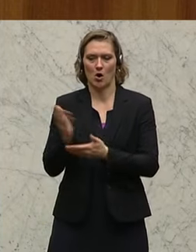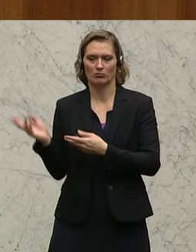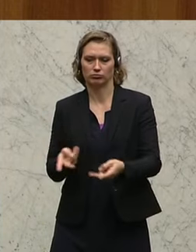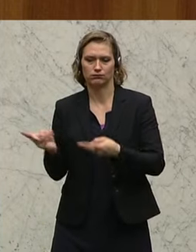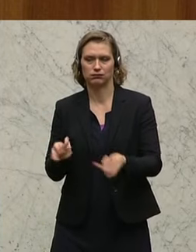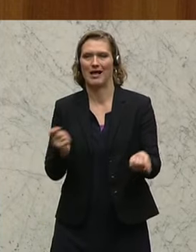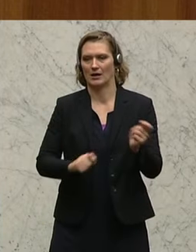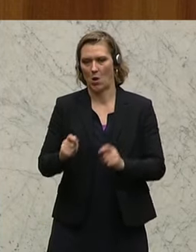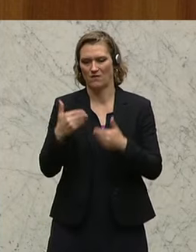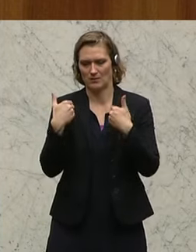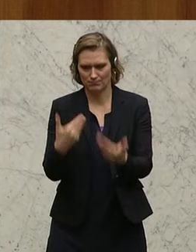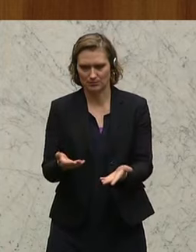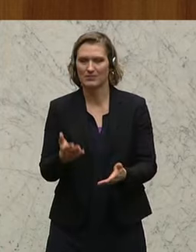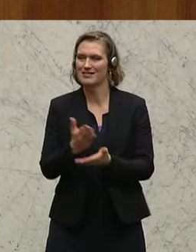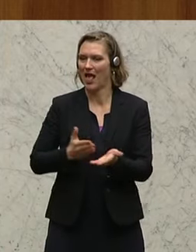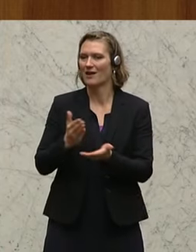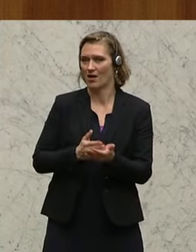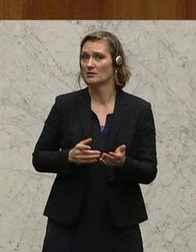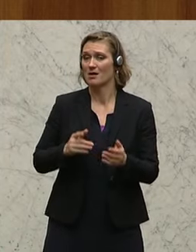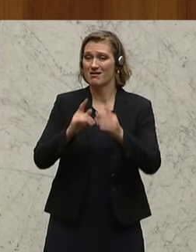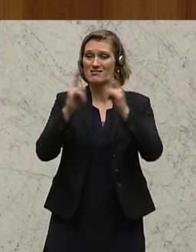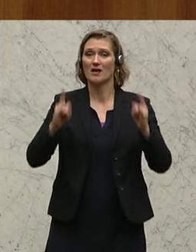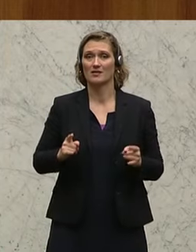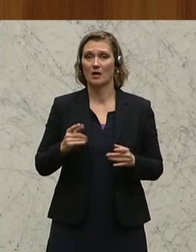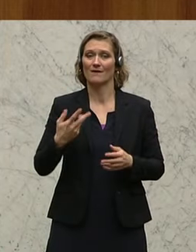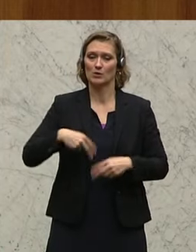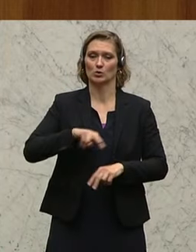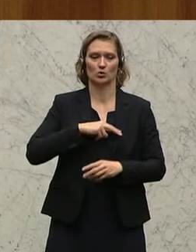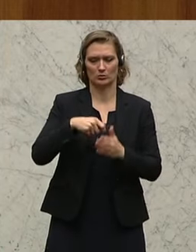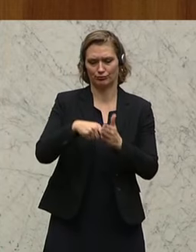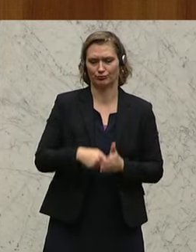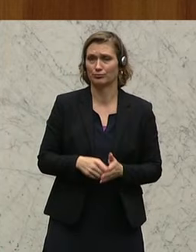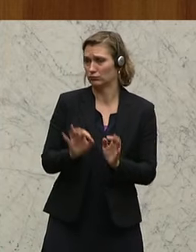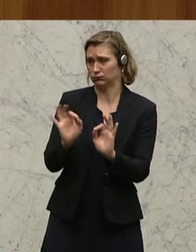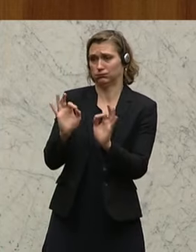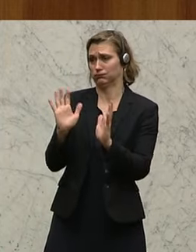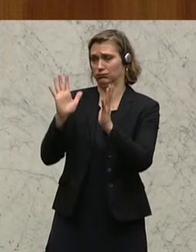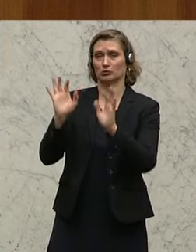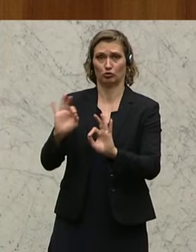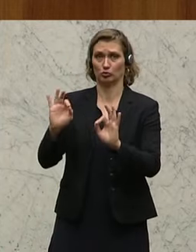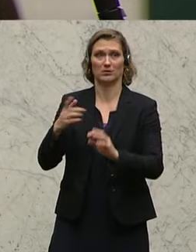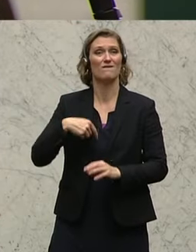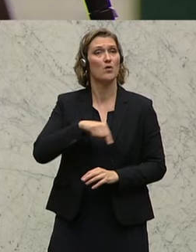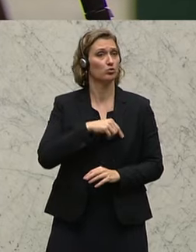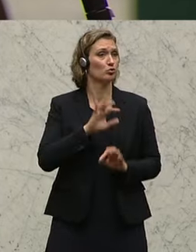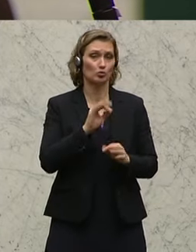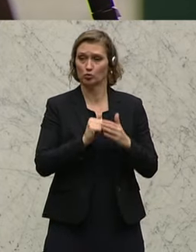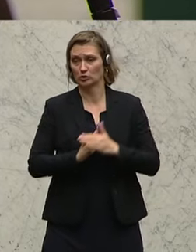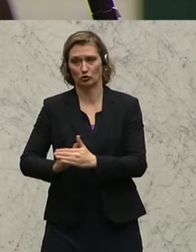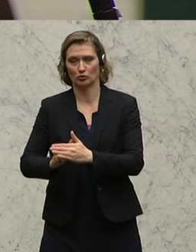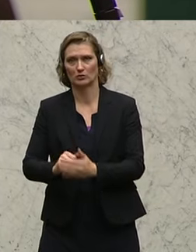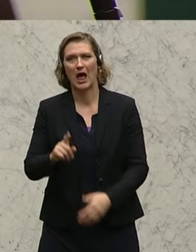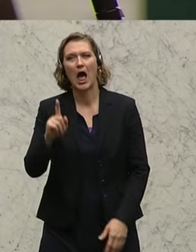Anschaffungen teilweise geleistet, teilweise die Kasernen instand gesetzt, alles löblich, alles Unterstützung.